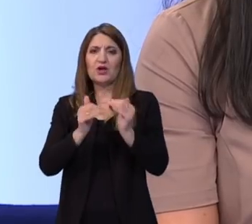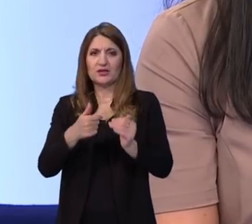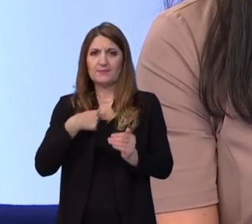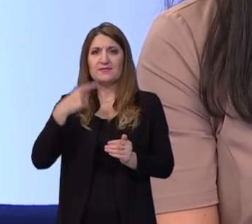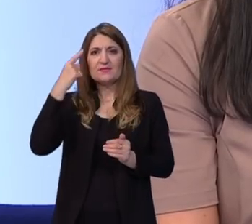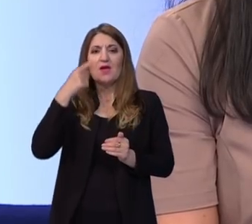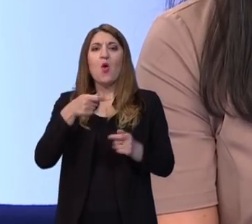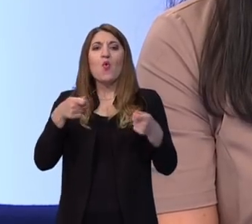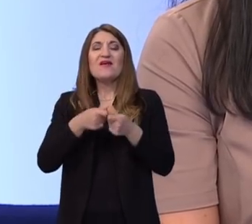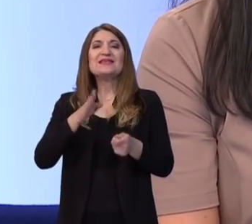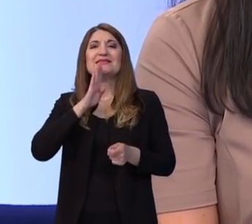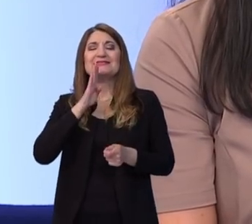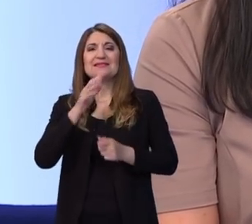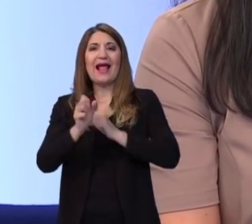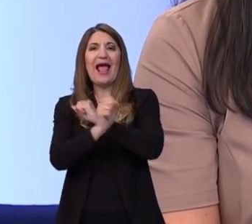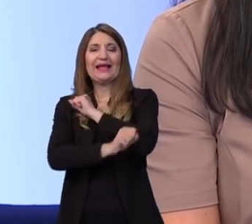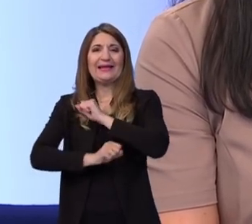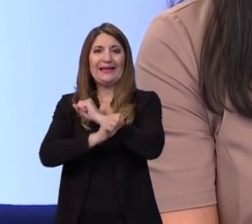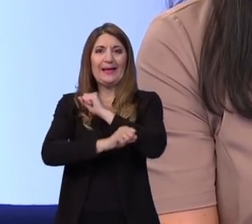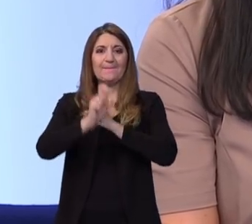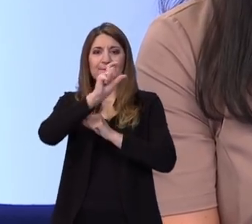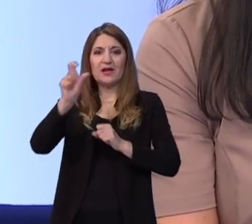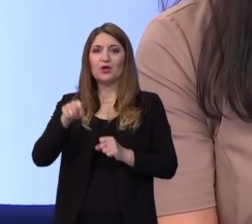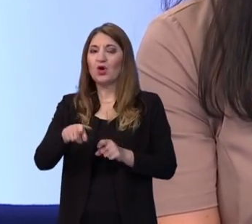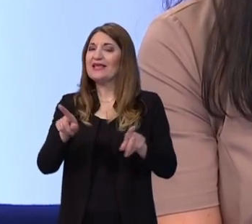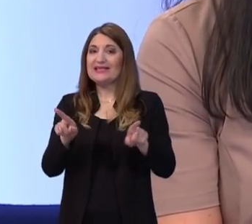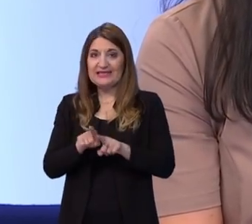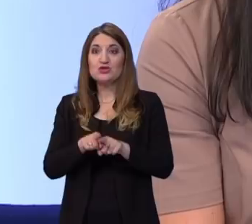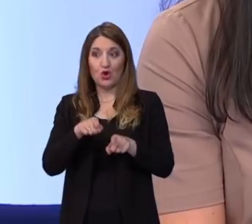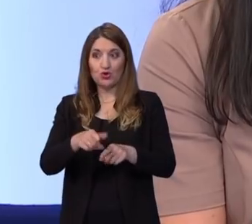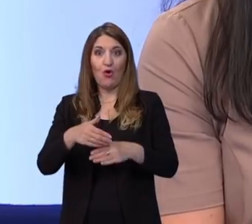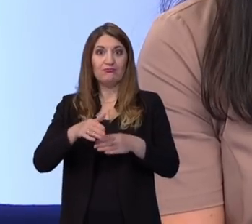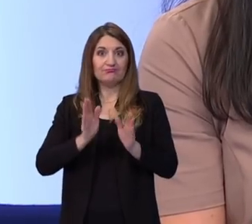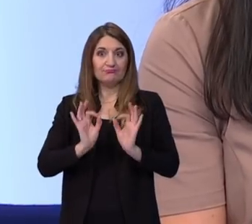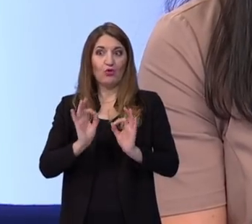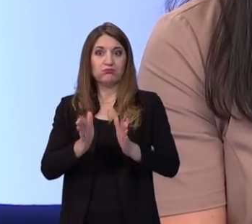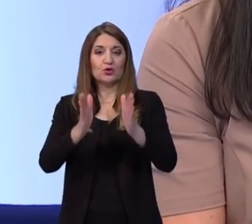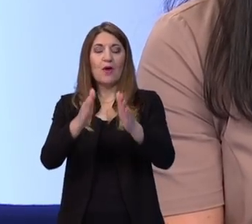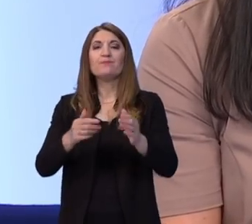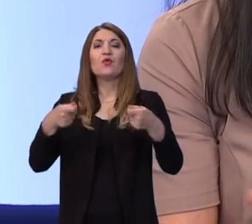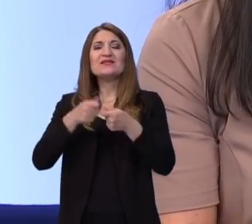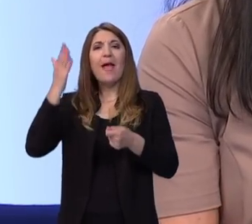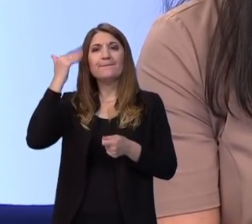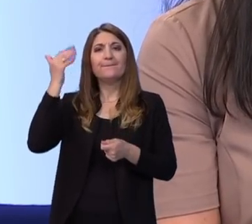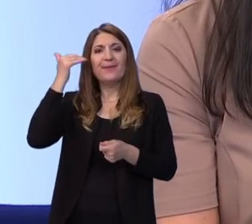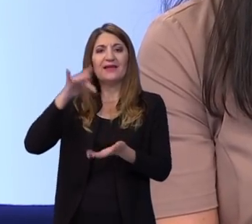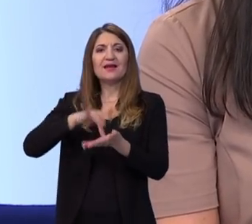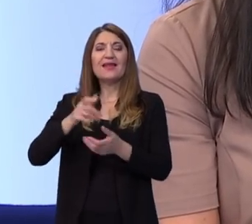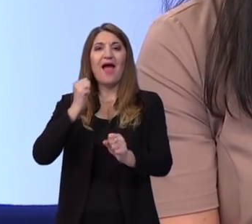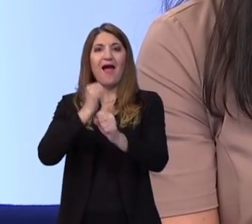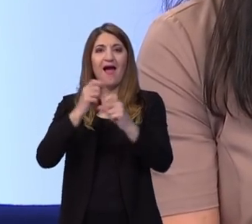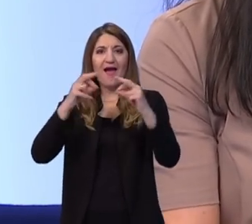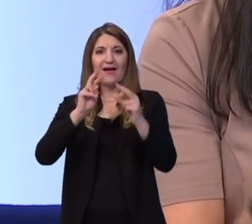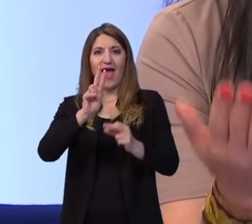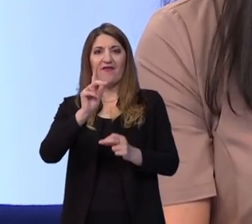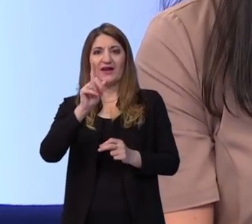Dakle, što se tiče Sisačke gimnazije, evo zadnja informacija da ide također u tom smjeru. Što se tiče Petrinje, dakle, Gavrilović je ustupio